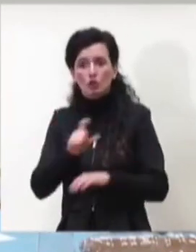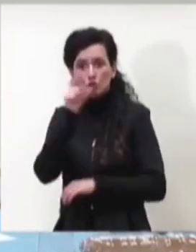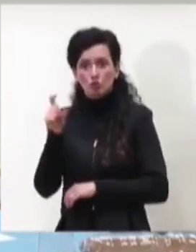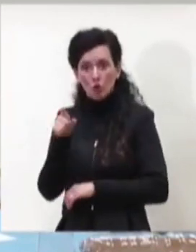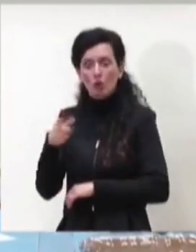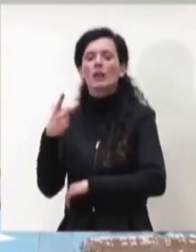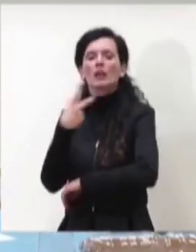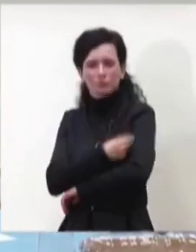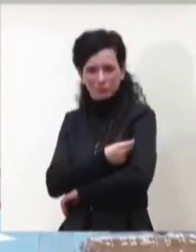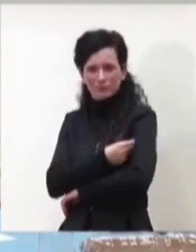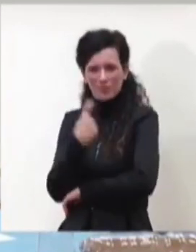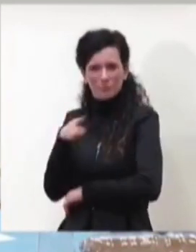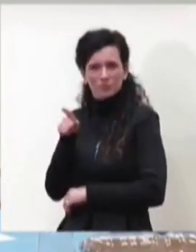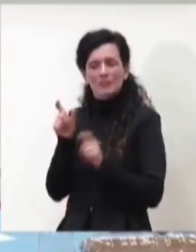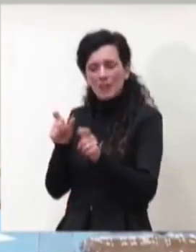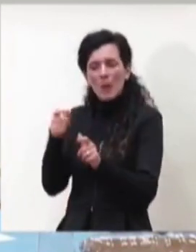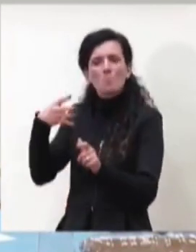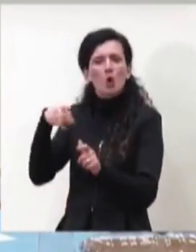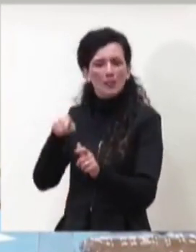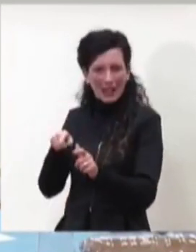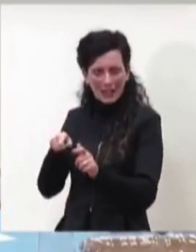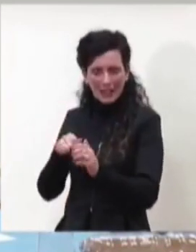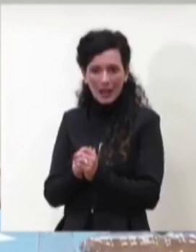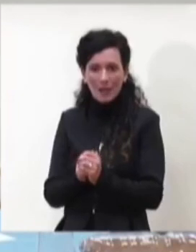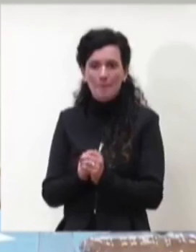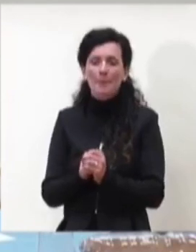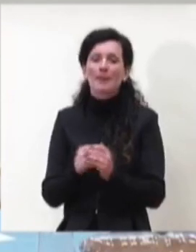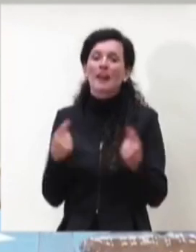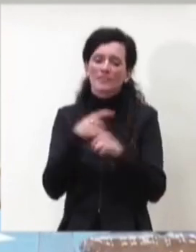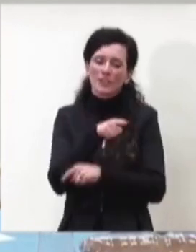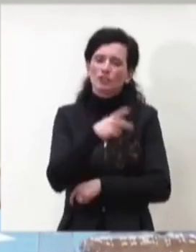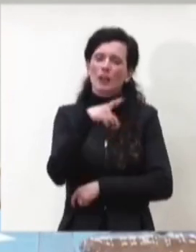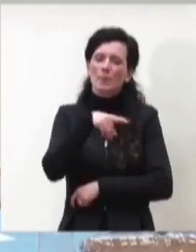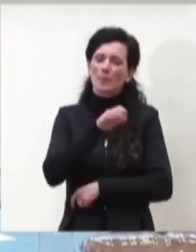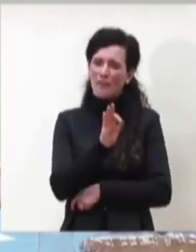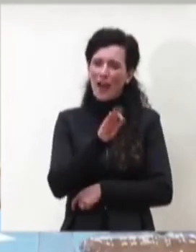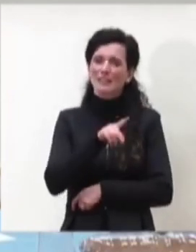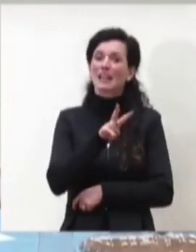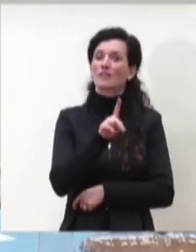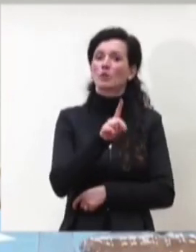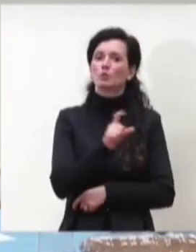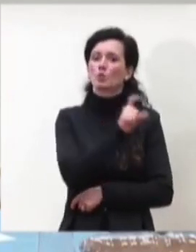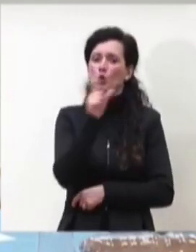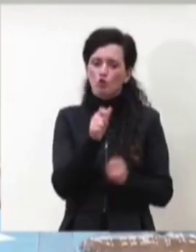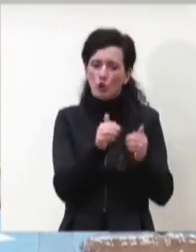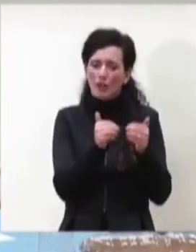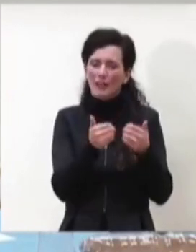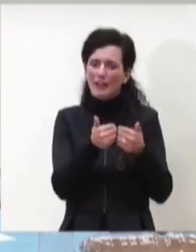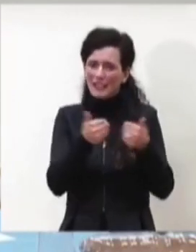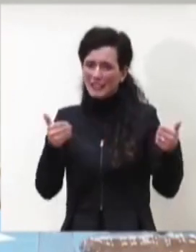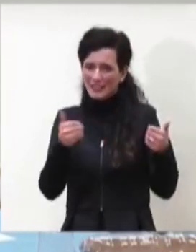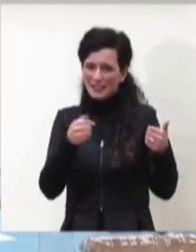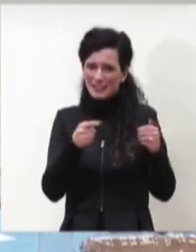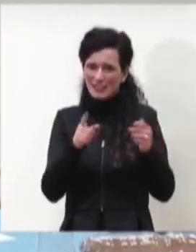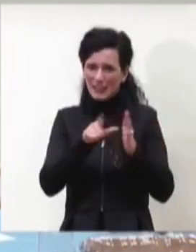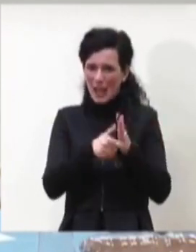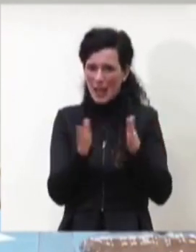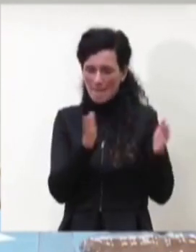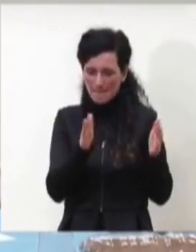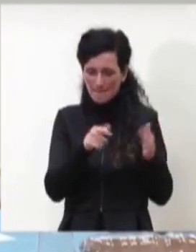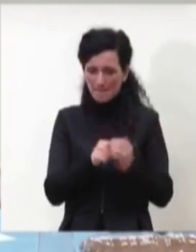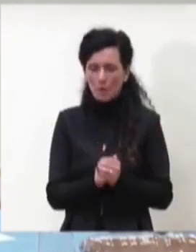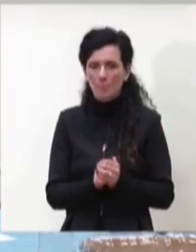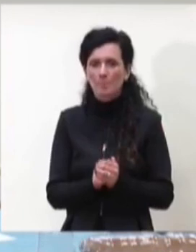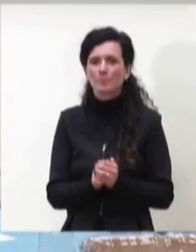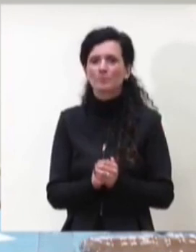e gli studi clinici ci indicano che l'acquisizione della